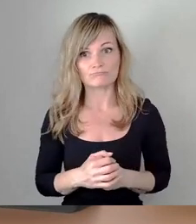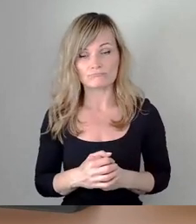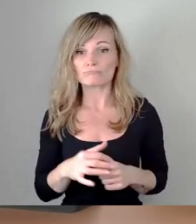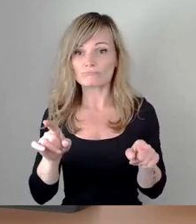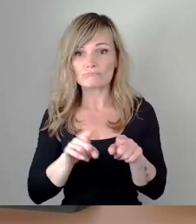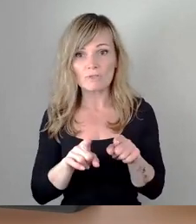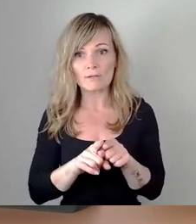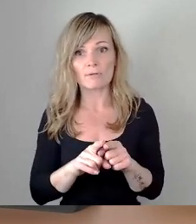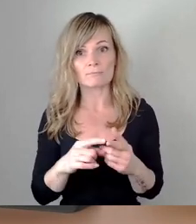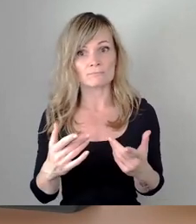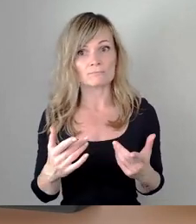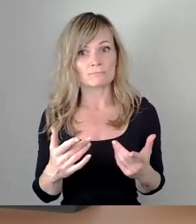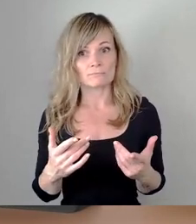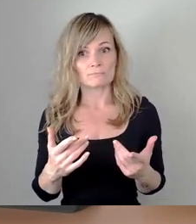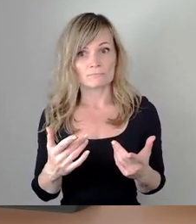Ergänzung